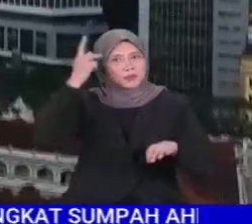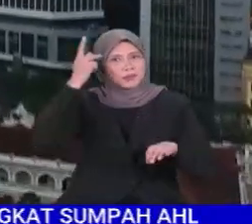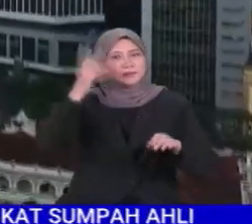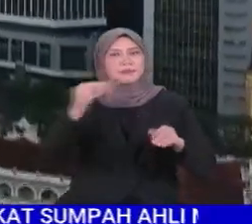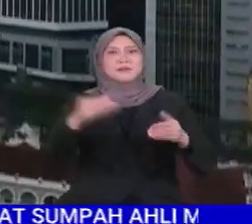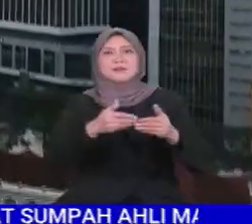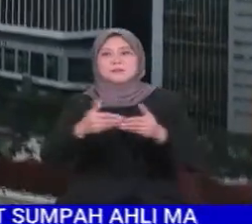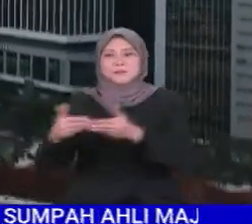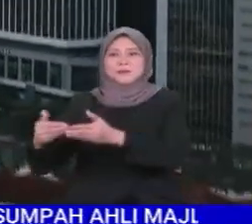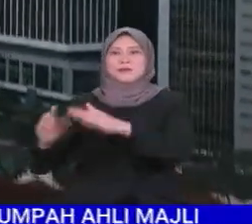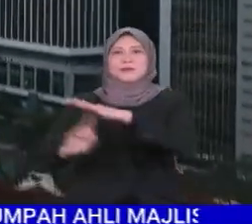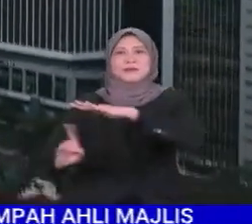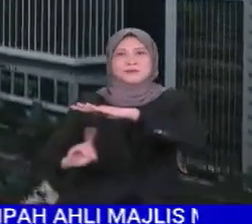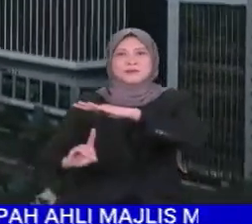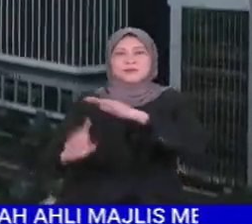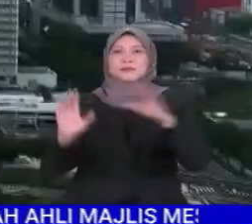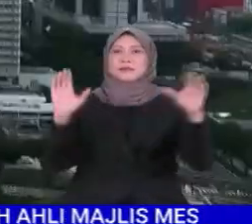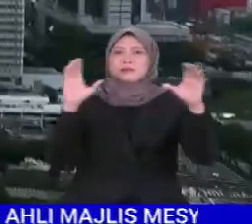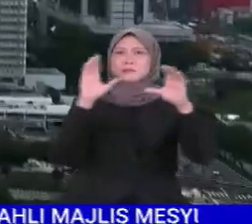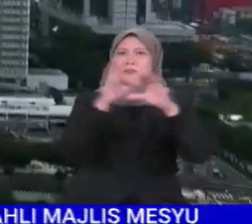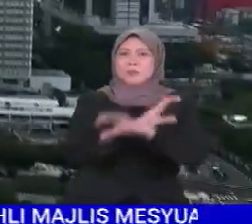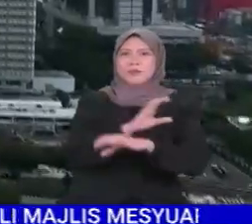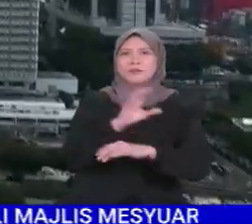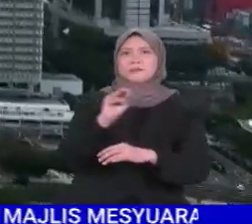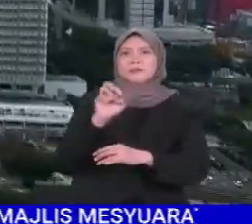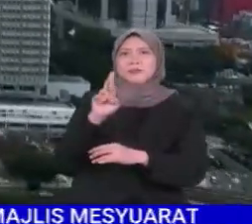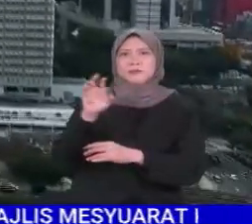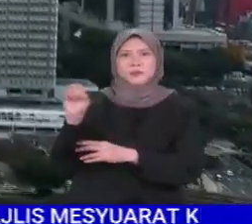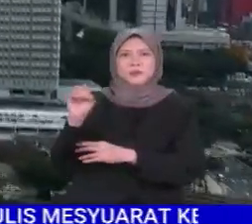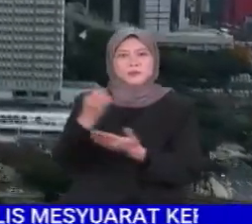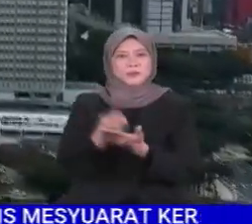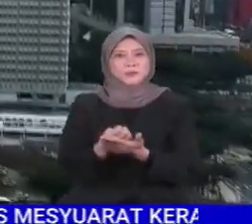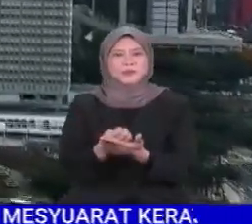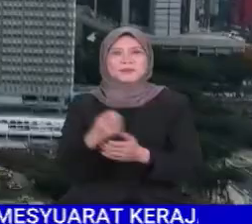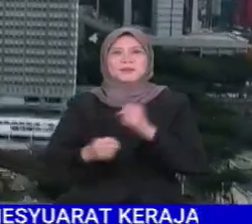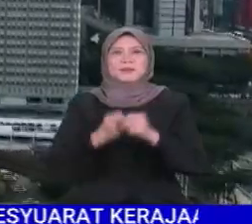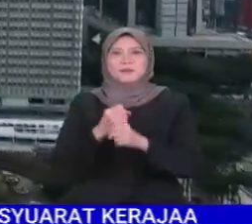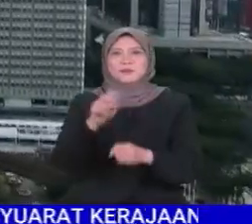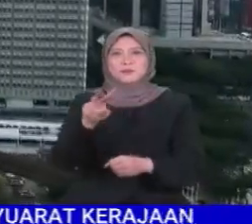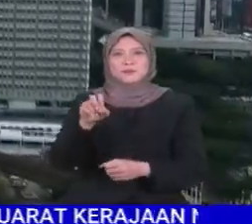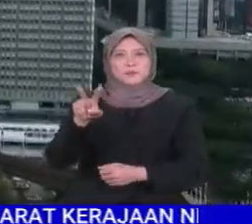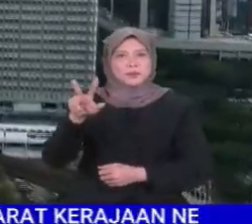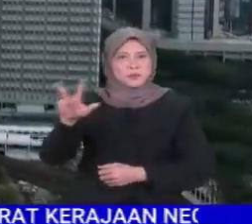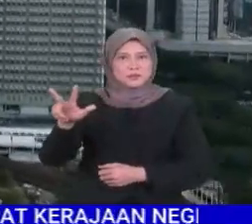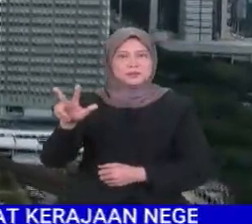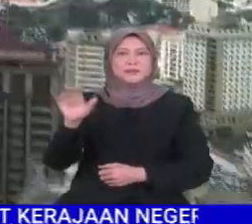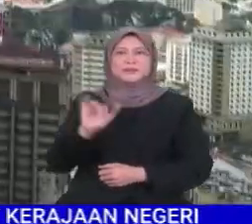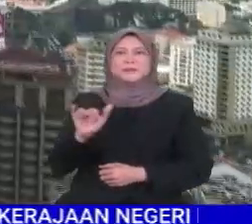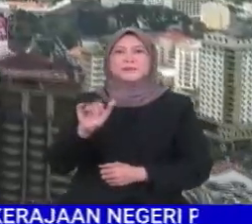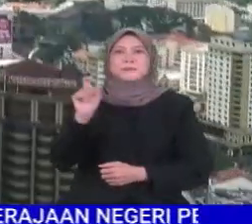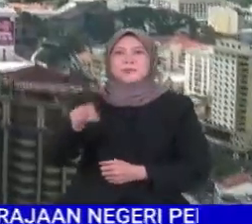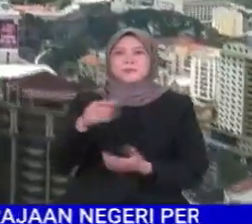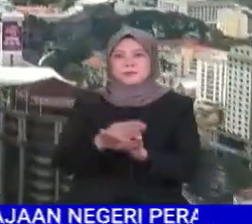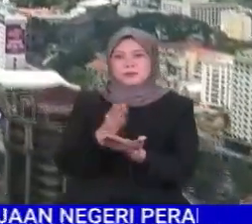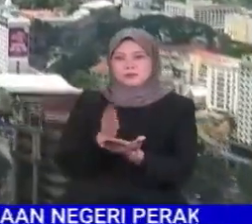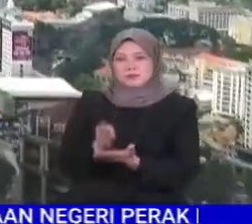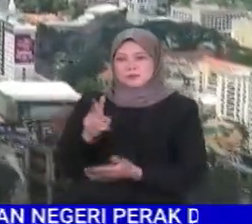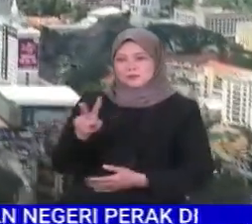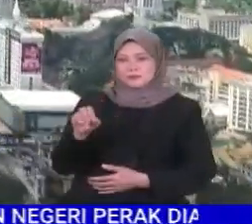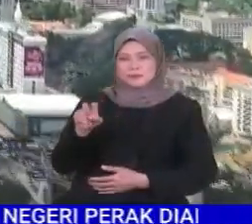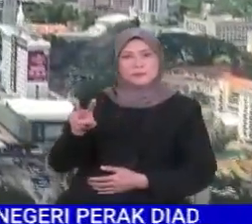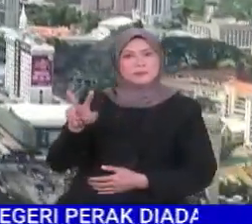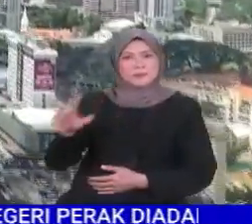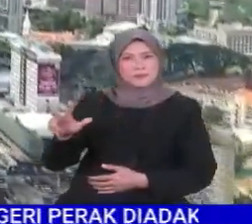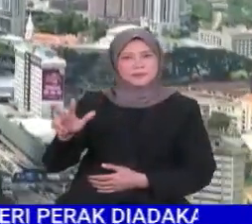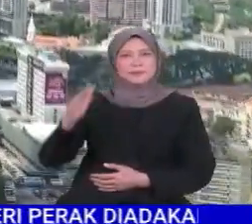kesinambungan dasar. Cabaran makroekonomi global pada tahun 2023 juga memerlukan bajet 2023